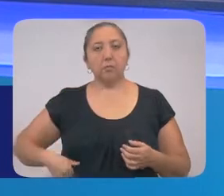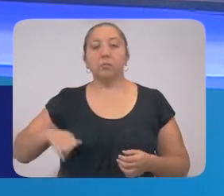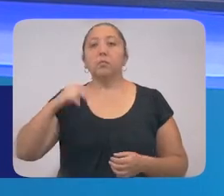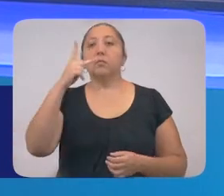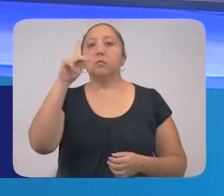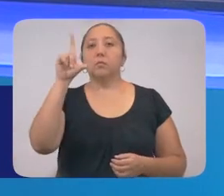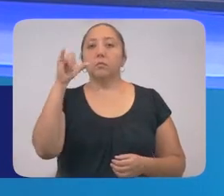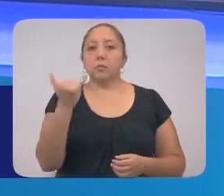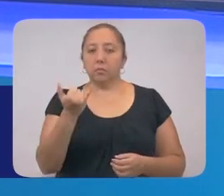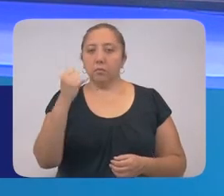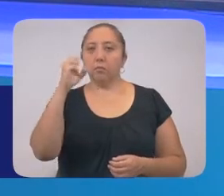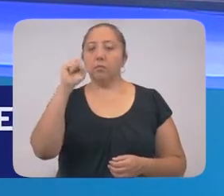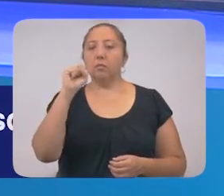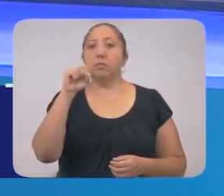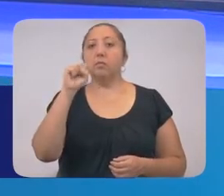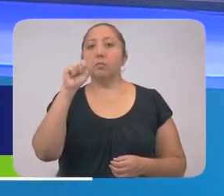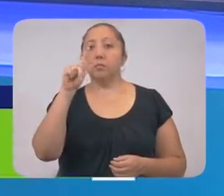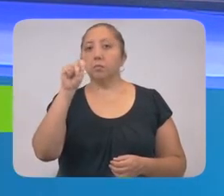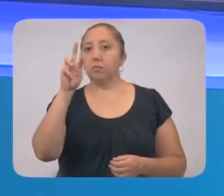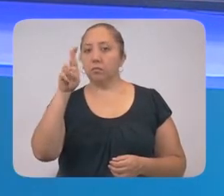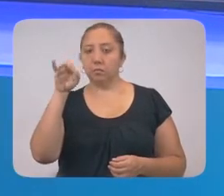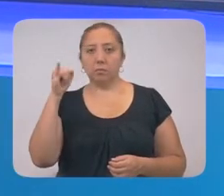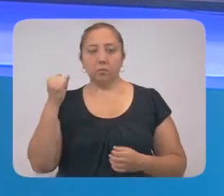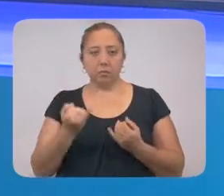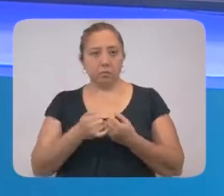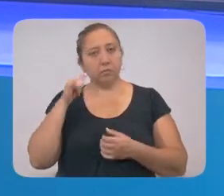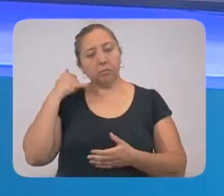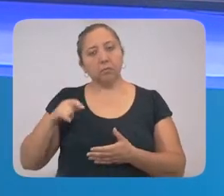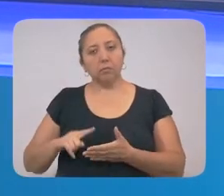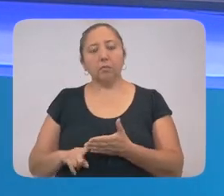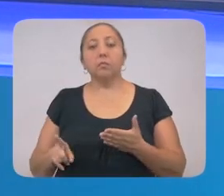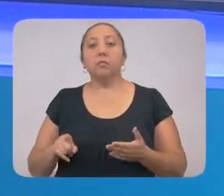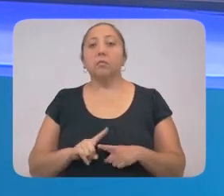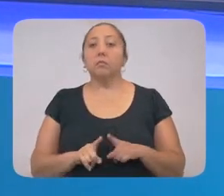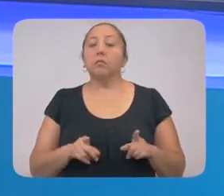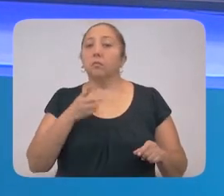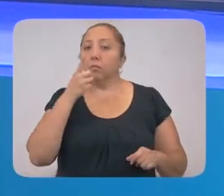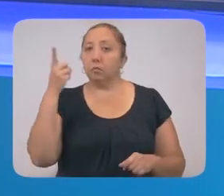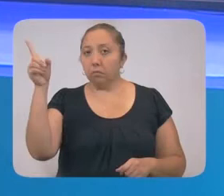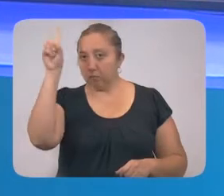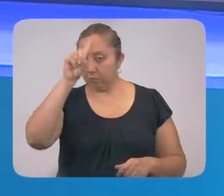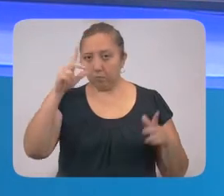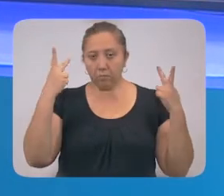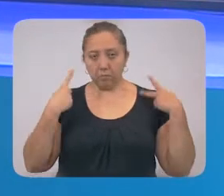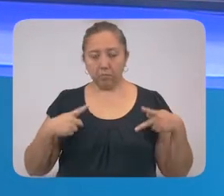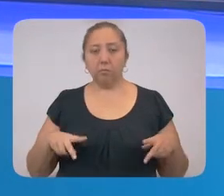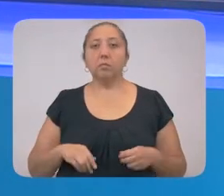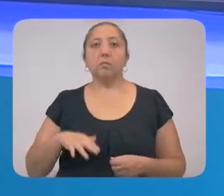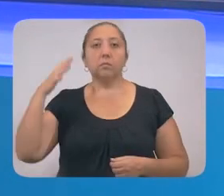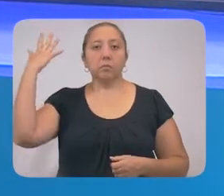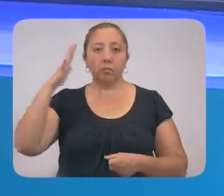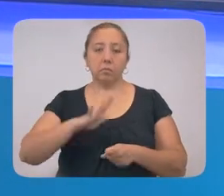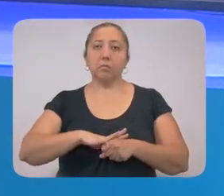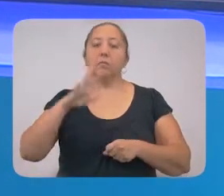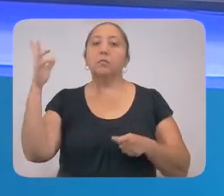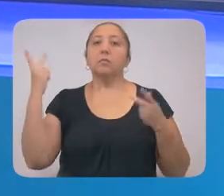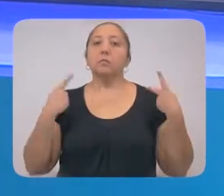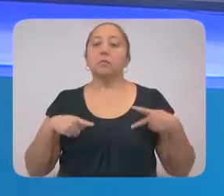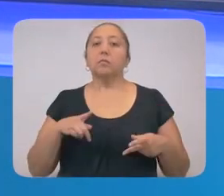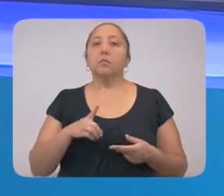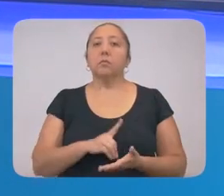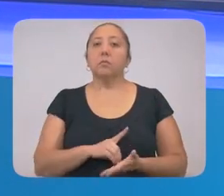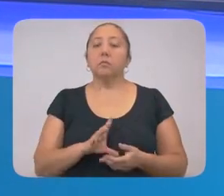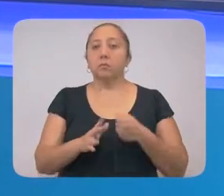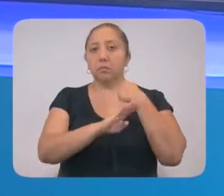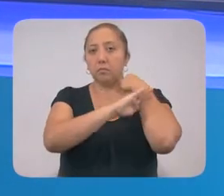wahachkutsuz ik chamale, wakukahal utchokwilobe, kuyubi kananop, watu tiking sazakalobe, shiko tu seblakil, tunahil